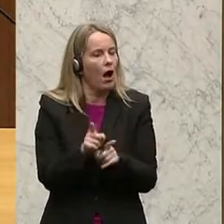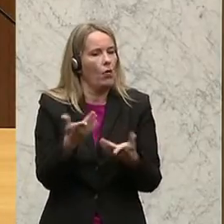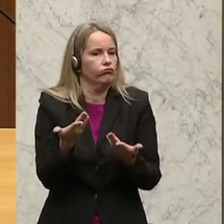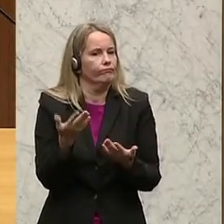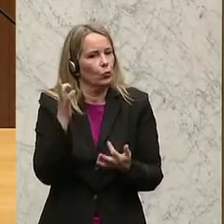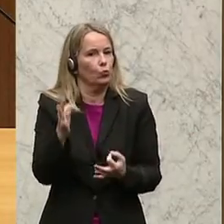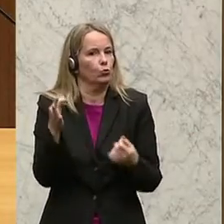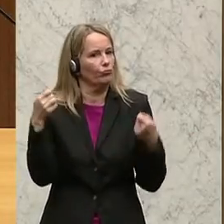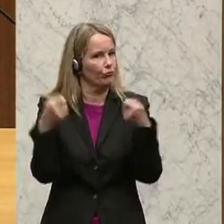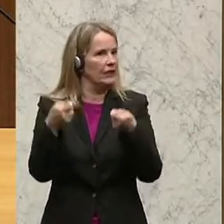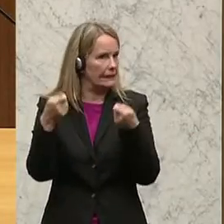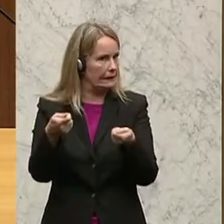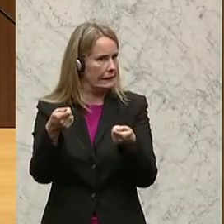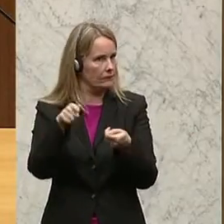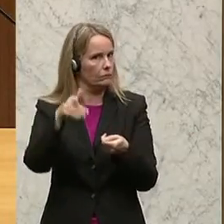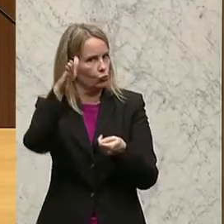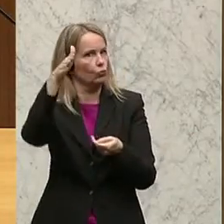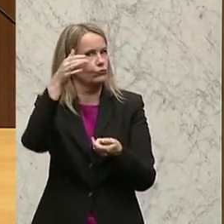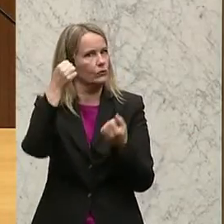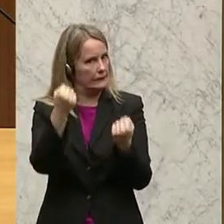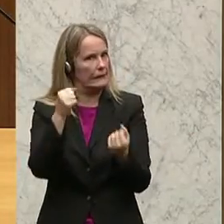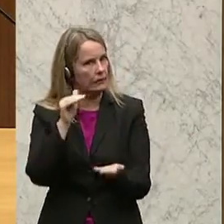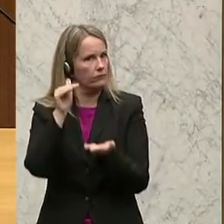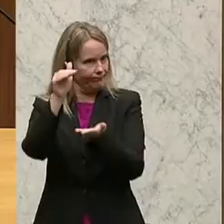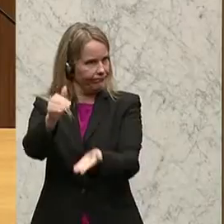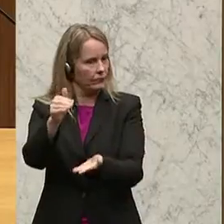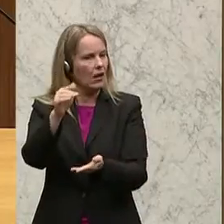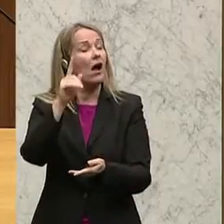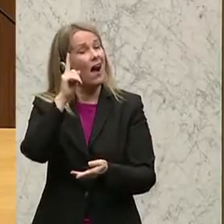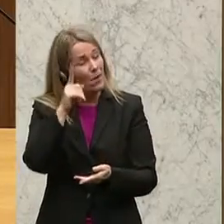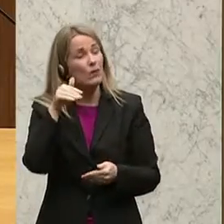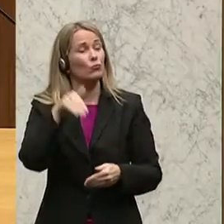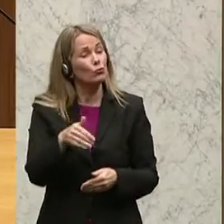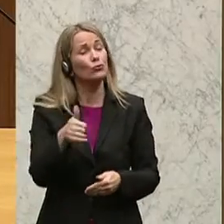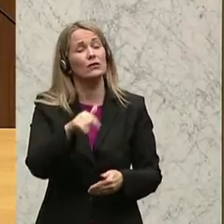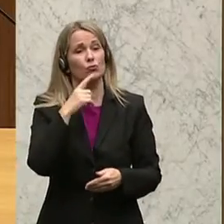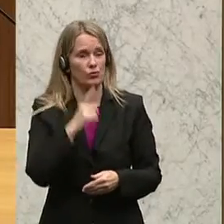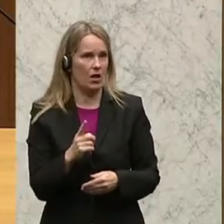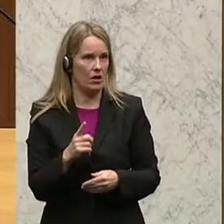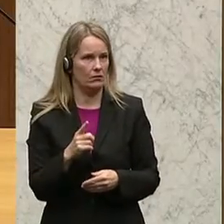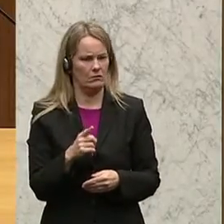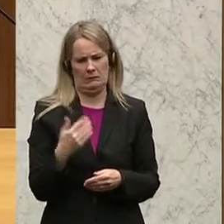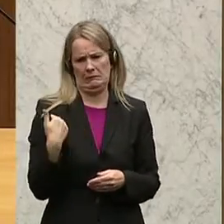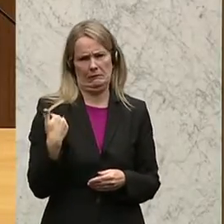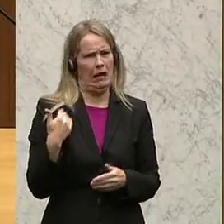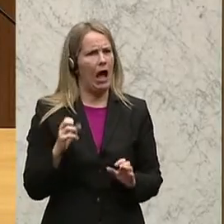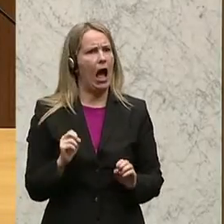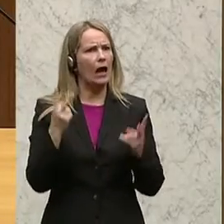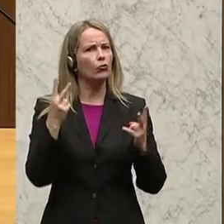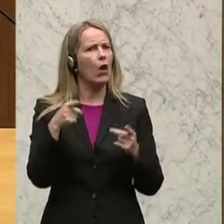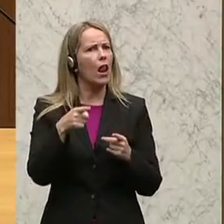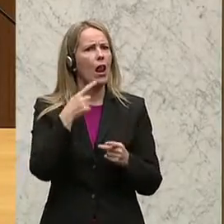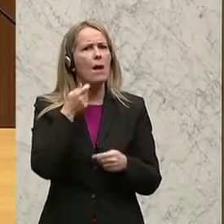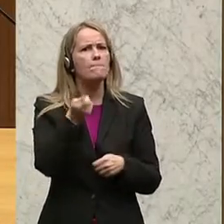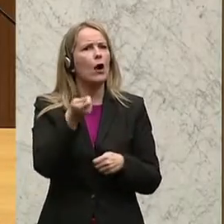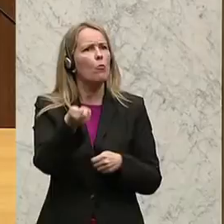finanziert und gesichert werden. Nur muss man dabei sagen, weil wir jetzt gerade das Aktuell, das die